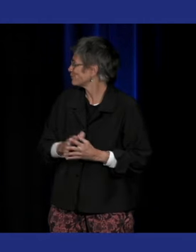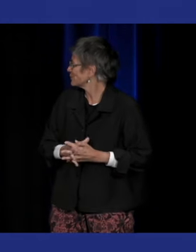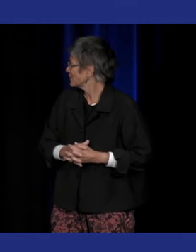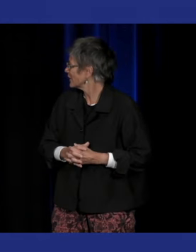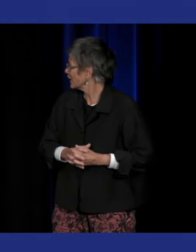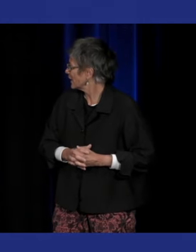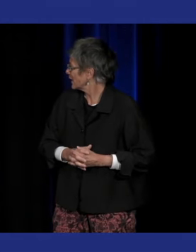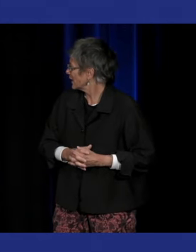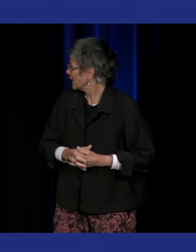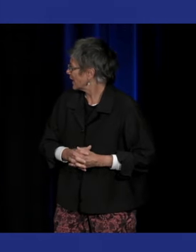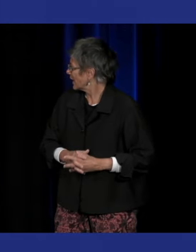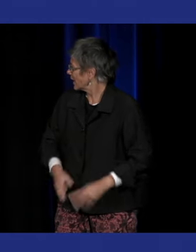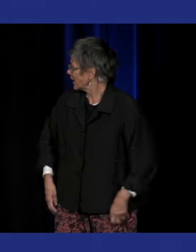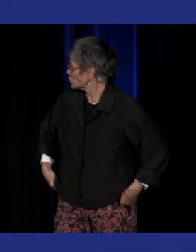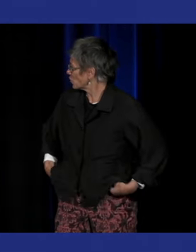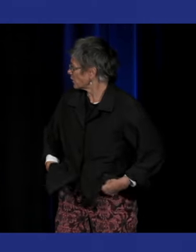des questions